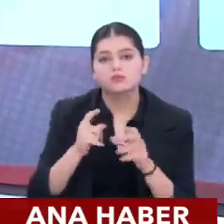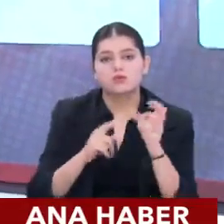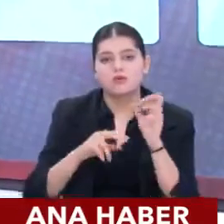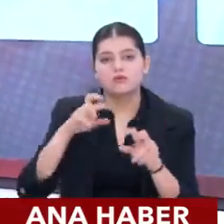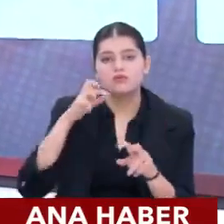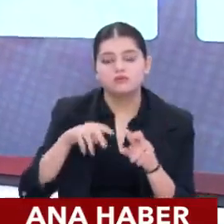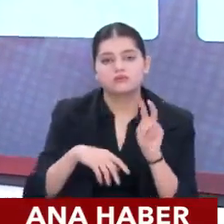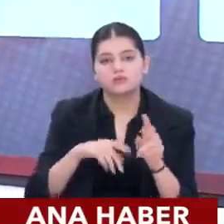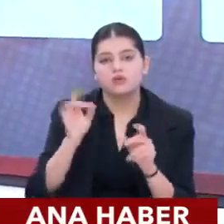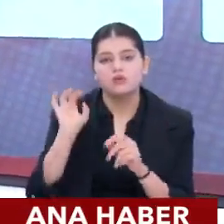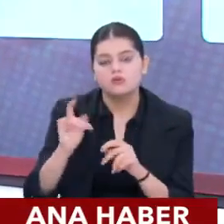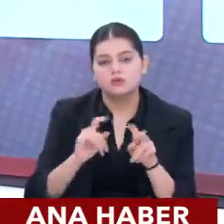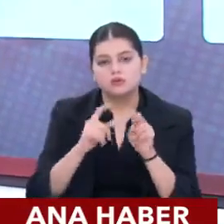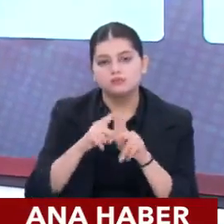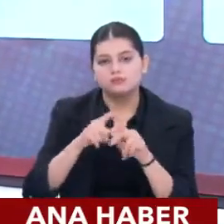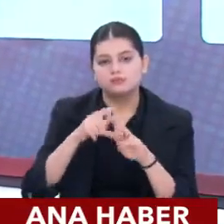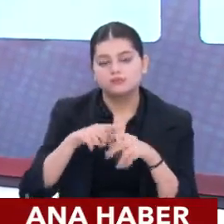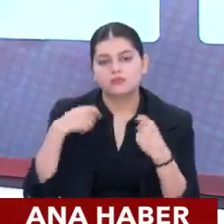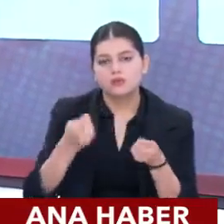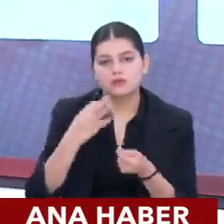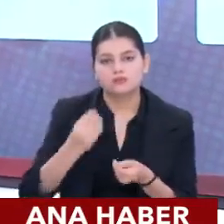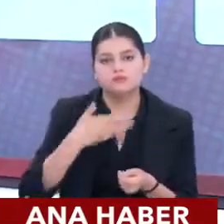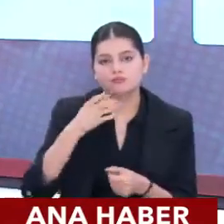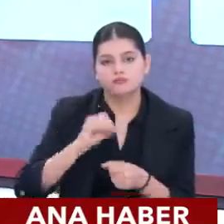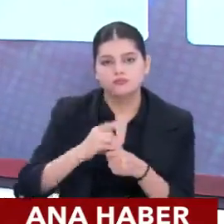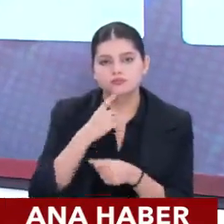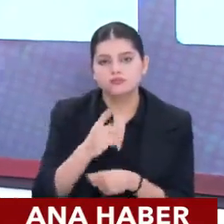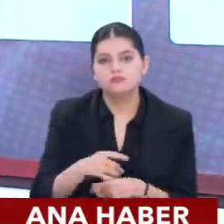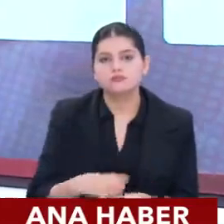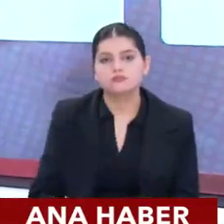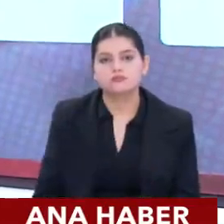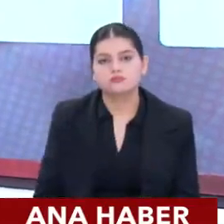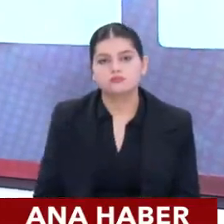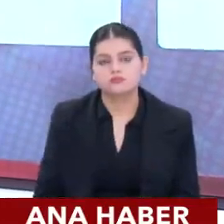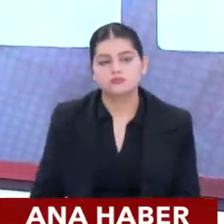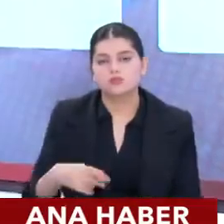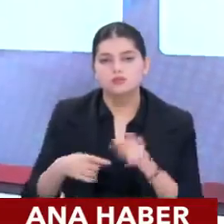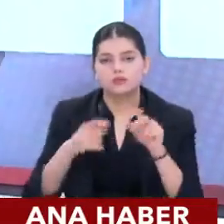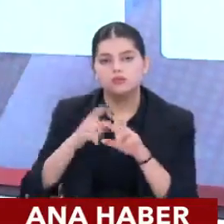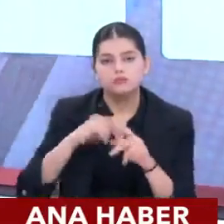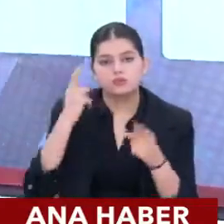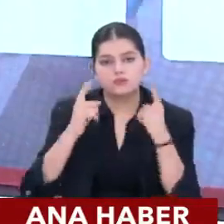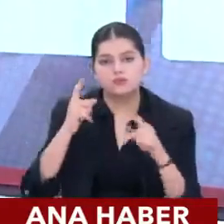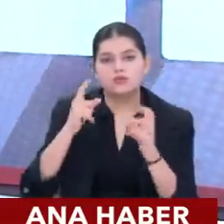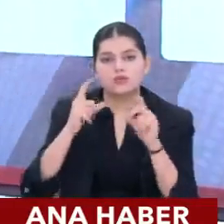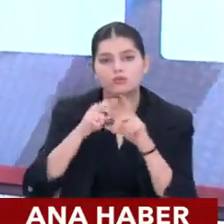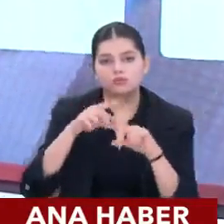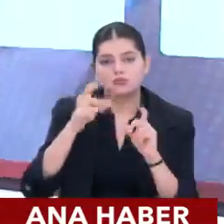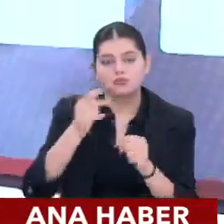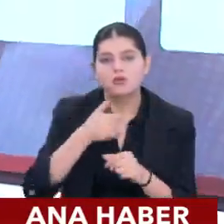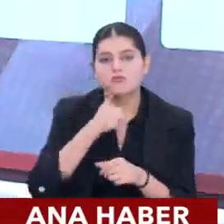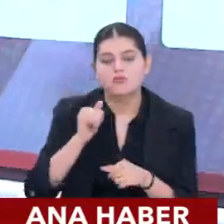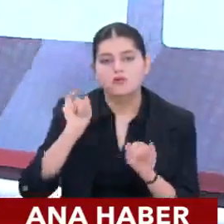OVP, yani orta vadeli program üzerinde çalışıldığını bildirdi. Cevdet Yılmaz, planlama, otlu ve planlama kökenli.